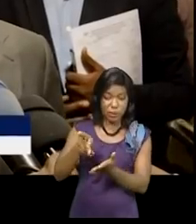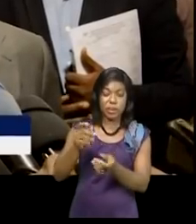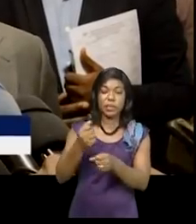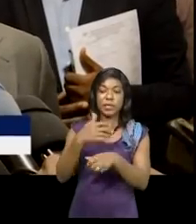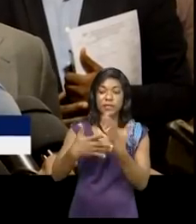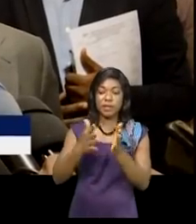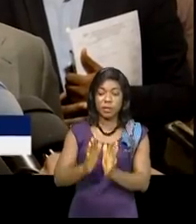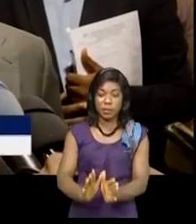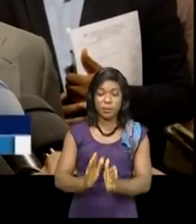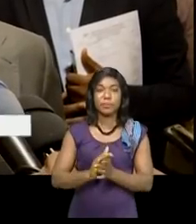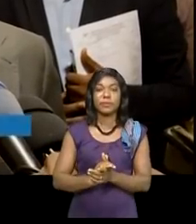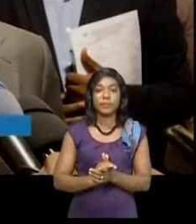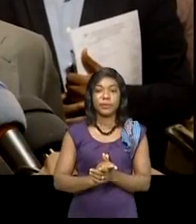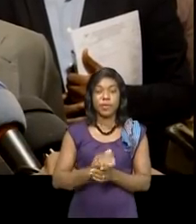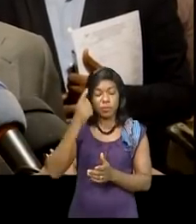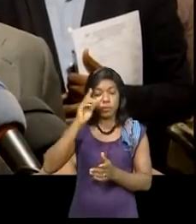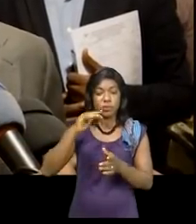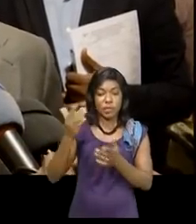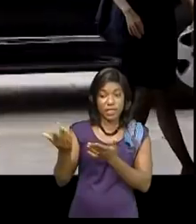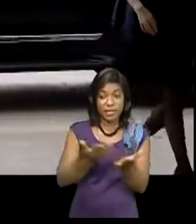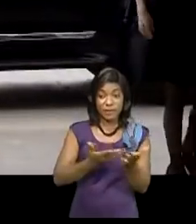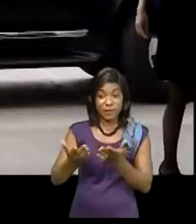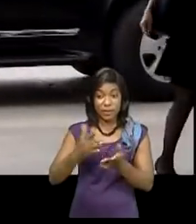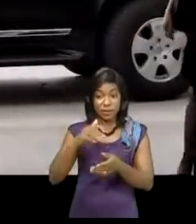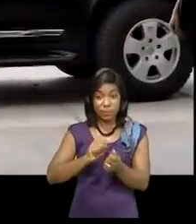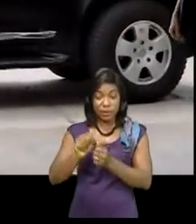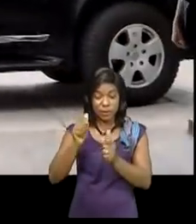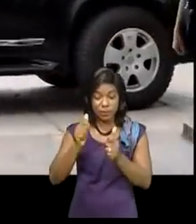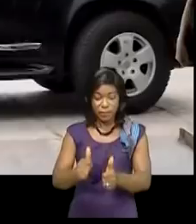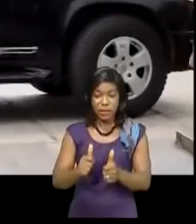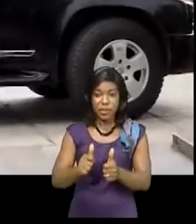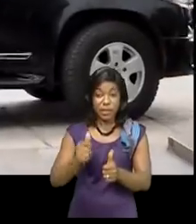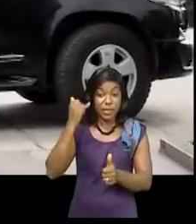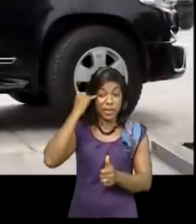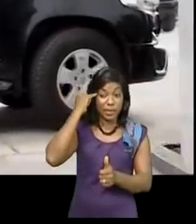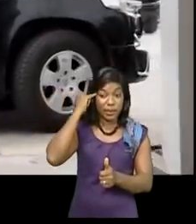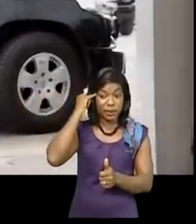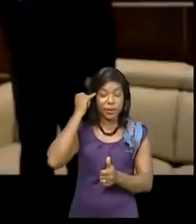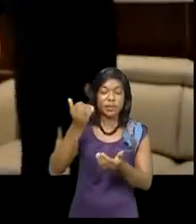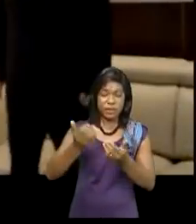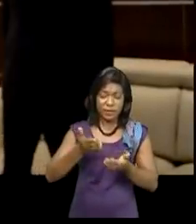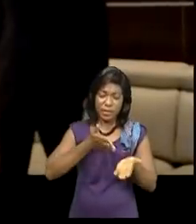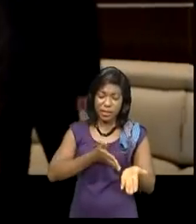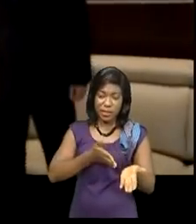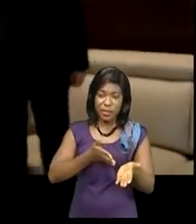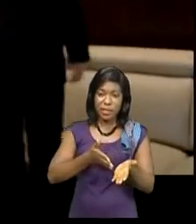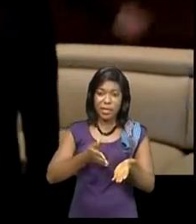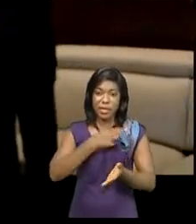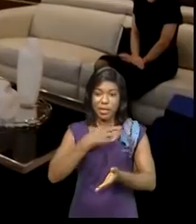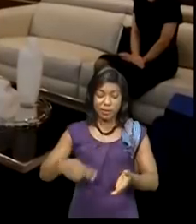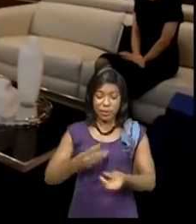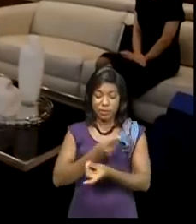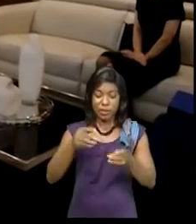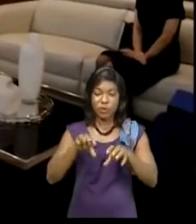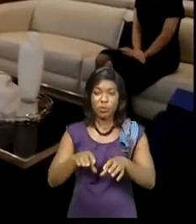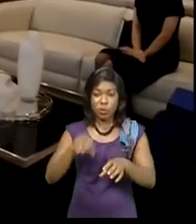pour que les services puissent fonctionner. La Chine veut aider la République démocratique du Congo dans la lutte contre la corruption